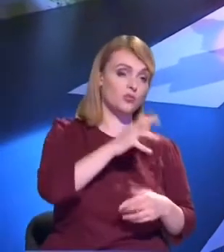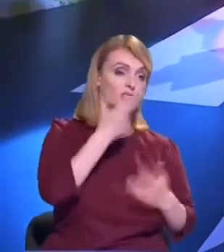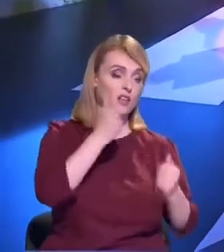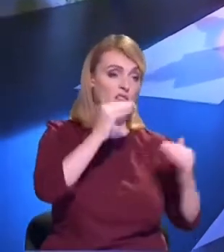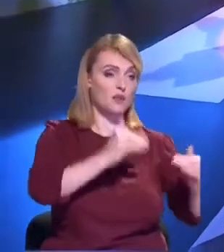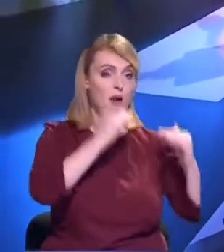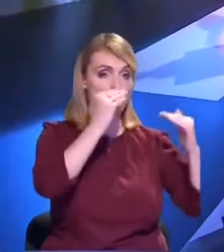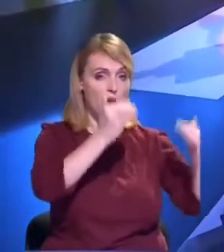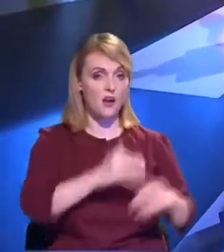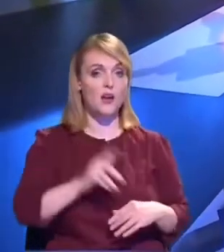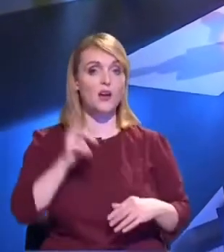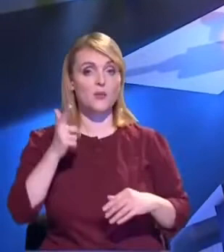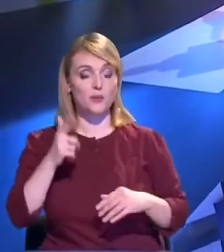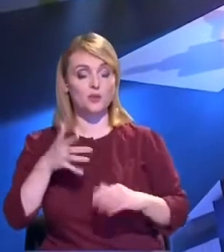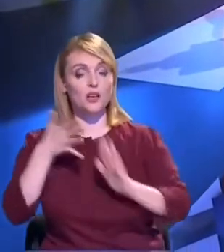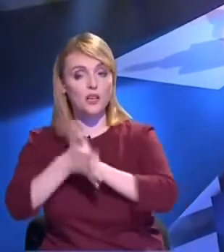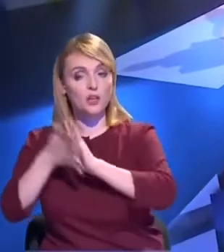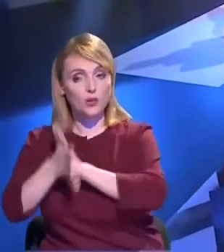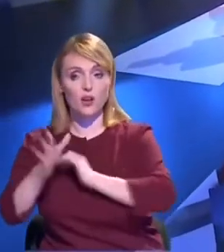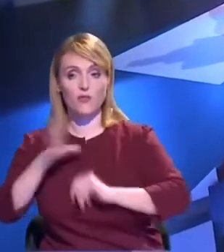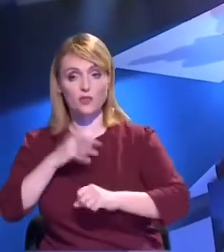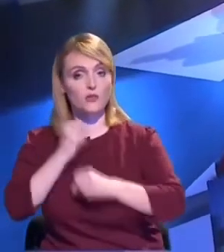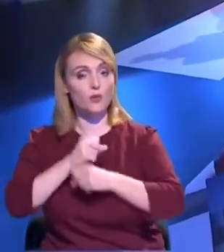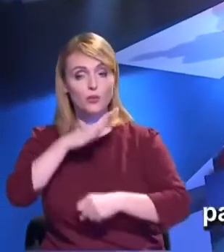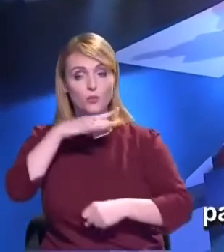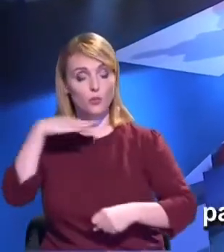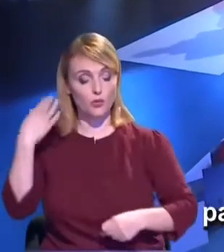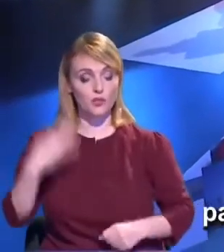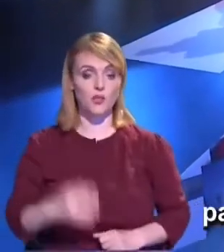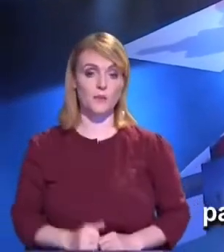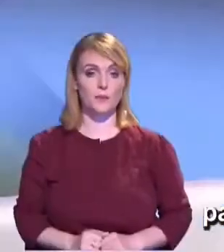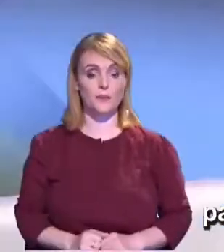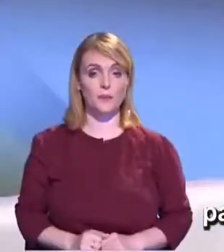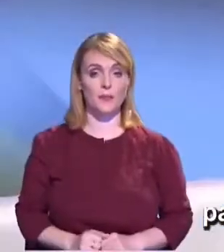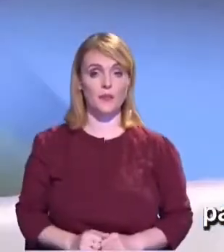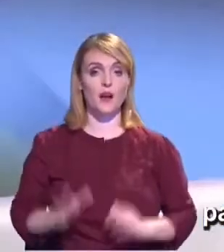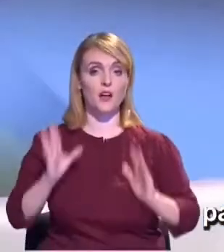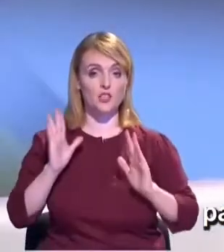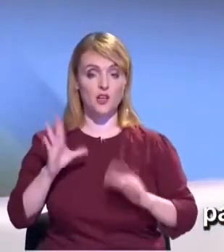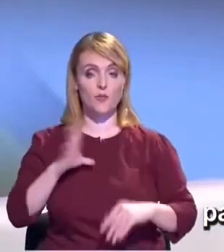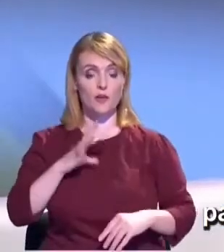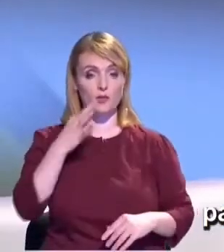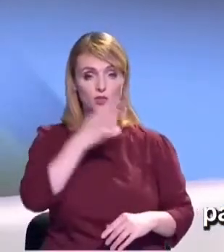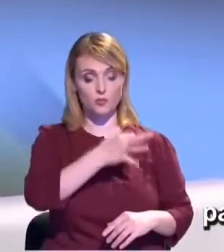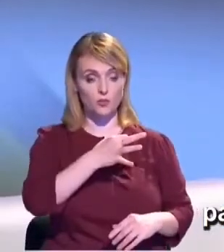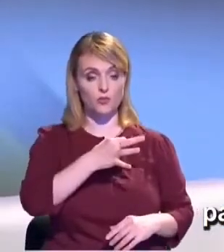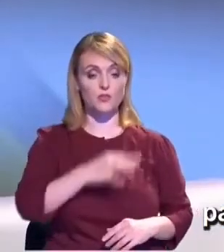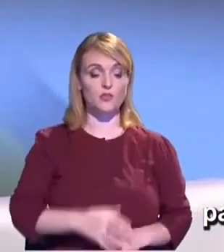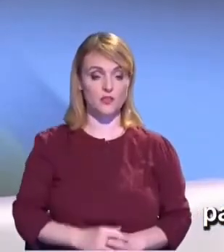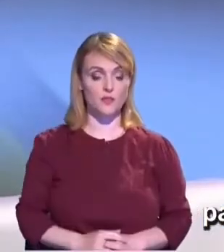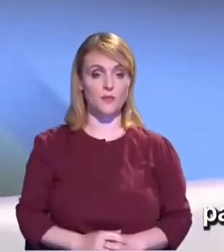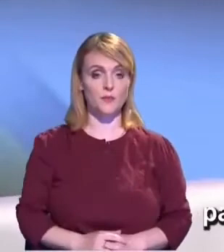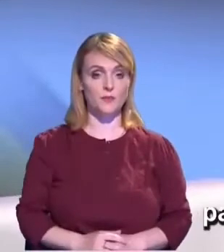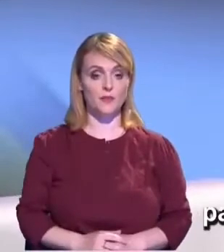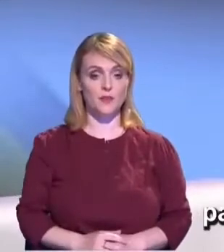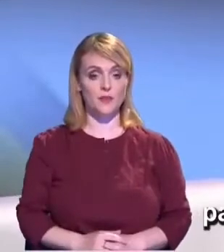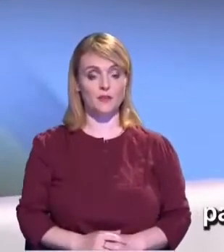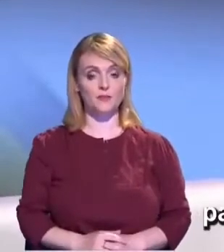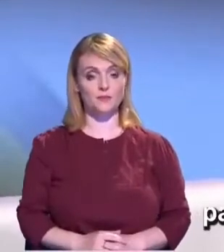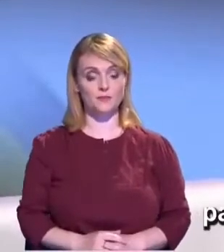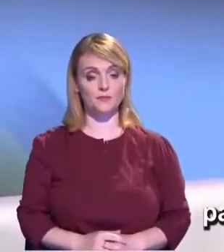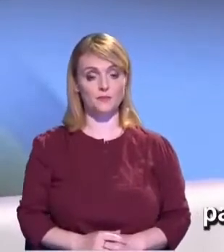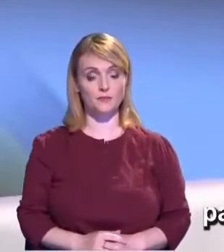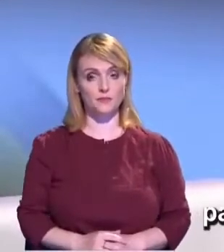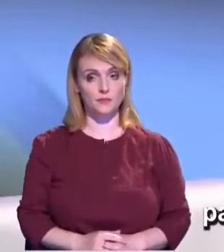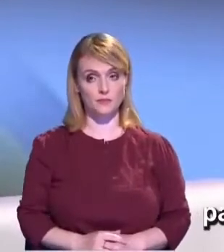deoarece, după cum a fost și menționată, deci, în mențiunile celor nemijloșit